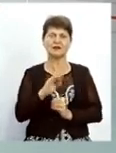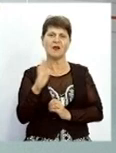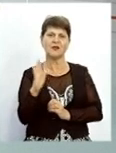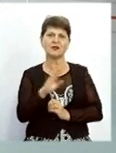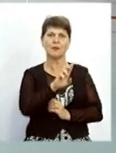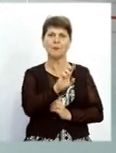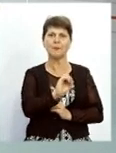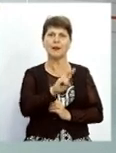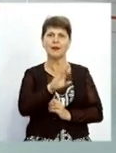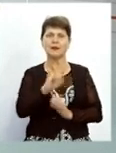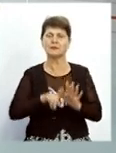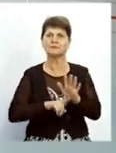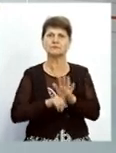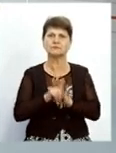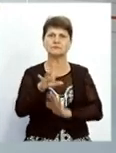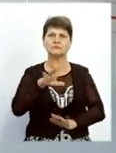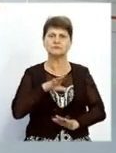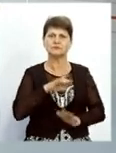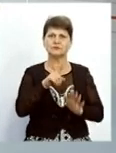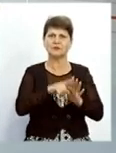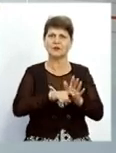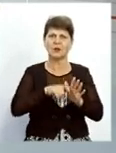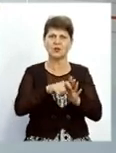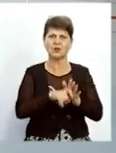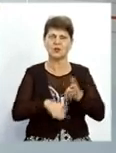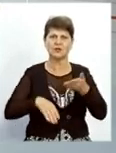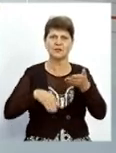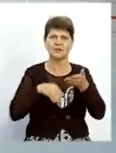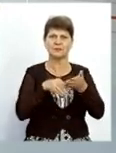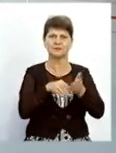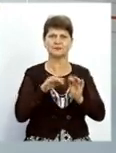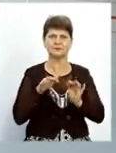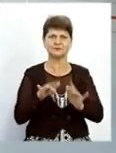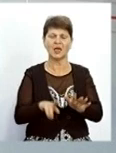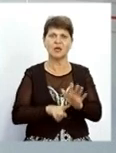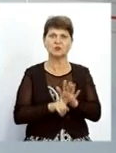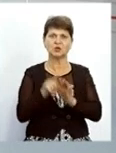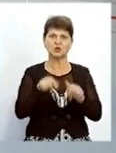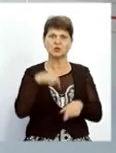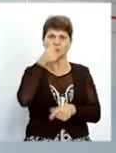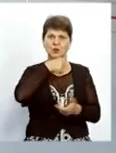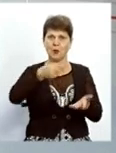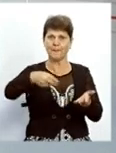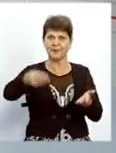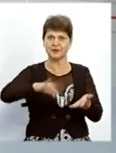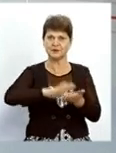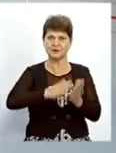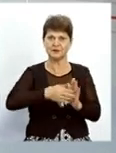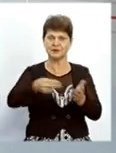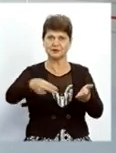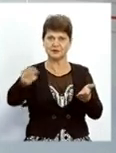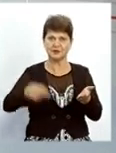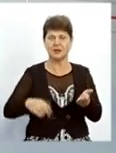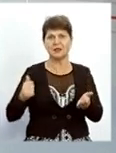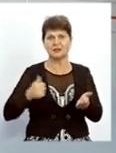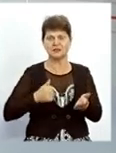чоловік від початку бойових дій на Донбасі, займався волонтерською діяльністю. Спочатку цього року підписав контракт зі Збройними силами